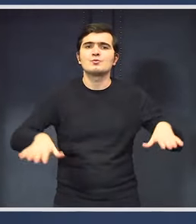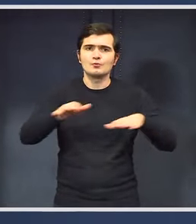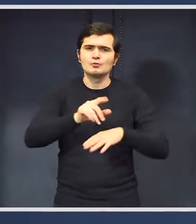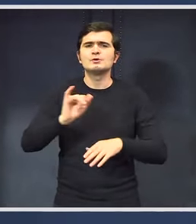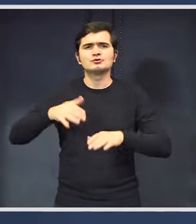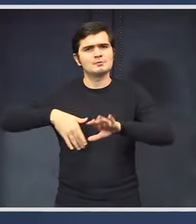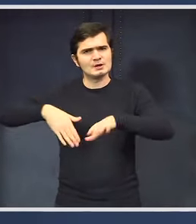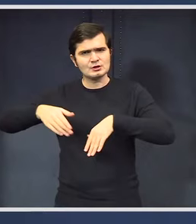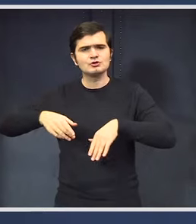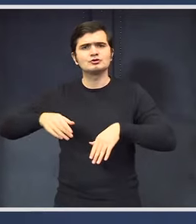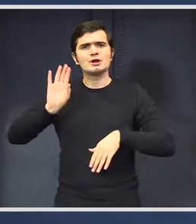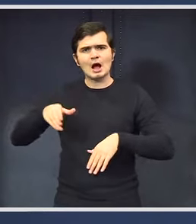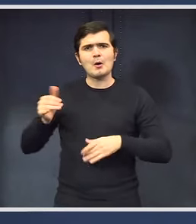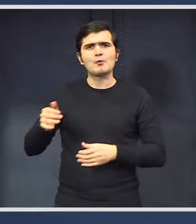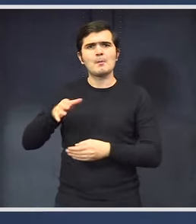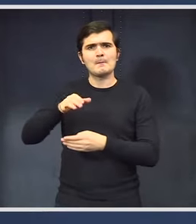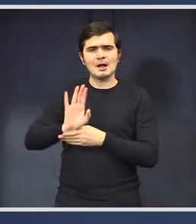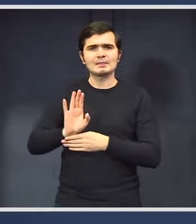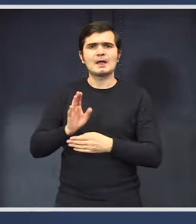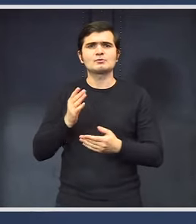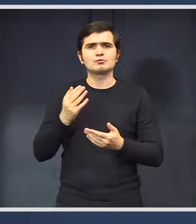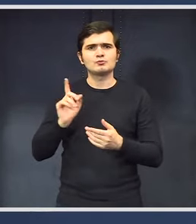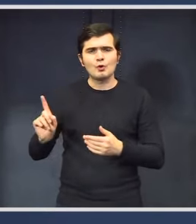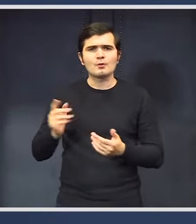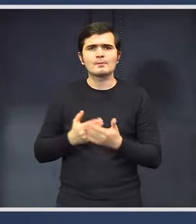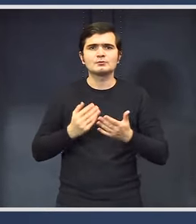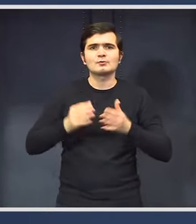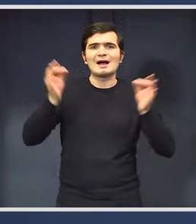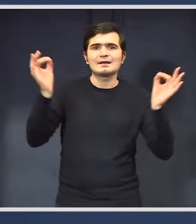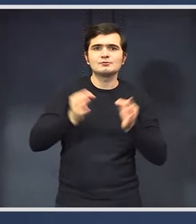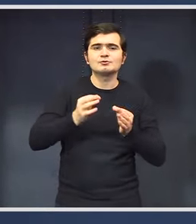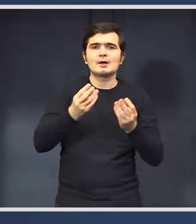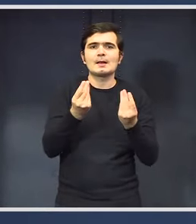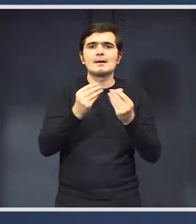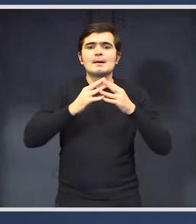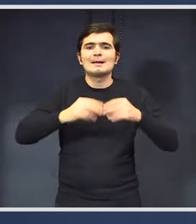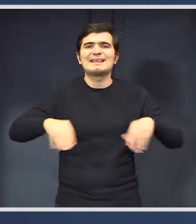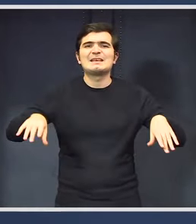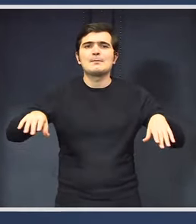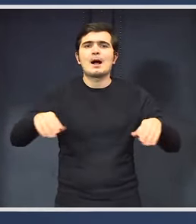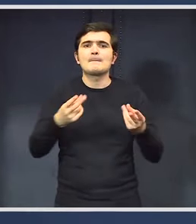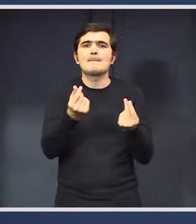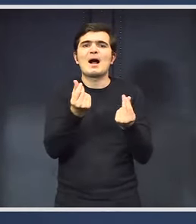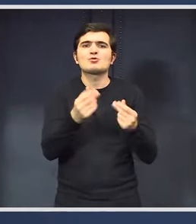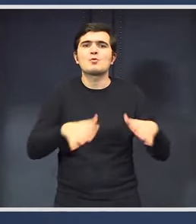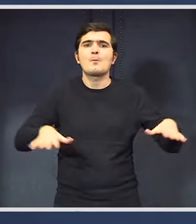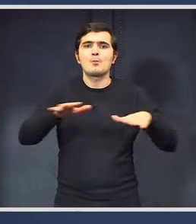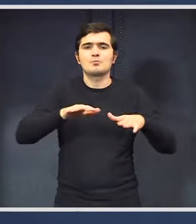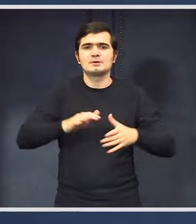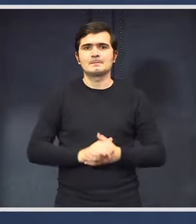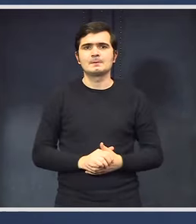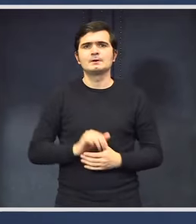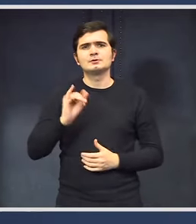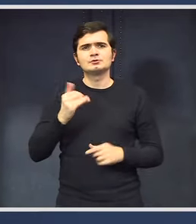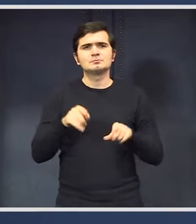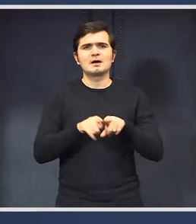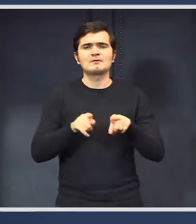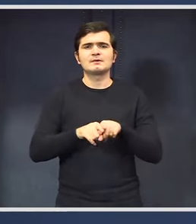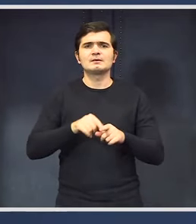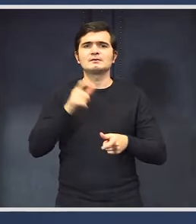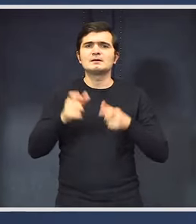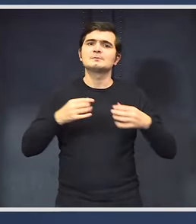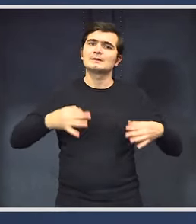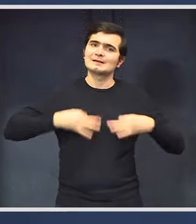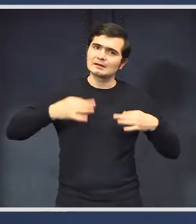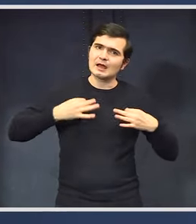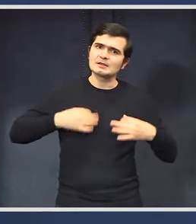acest mandat de a începe reformă și de a reduce risipa banului public și, bineînțeles, la sănătate vom